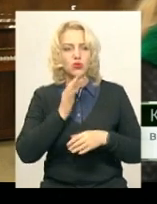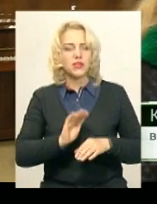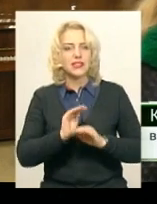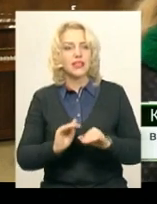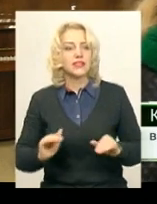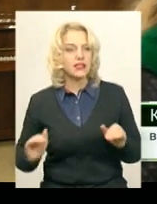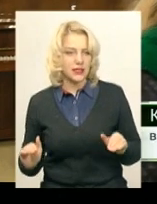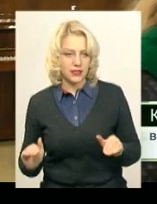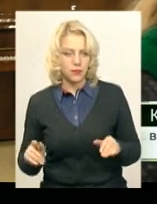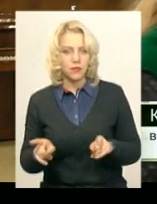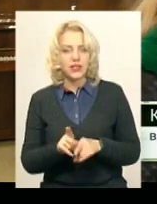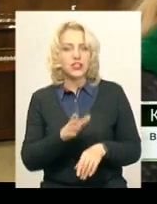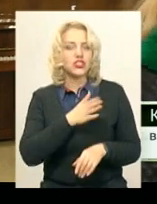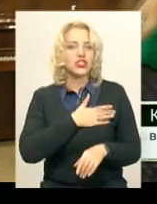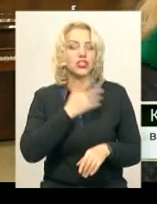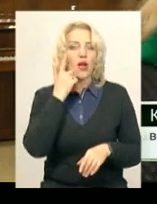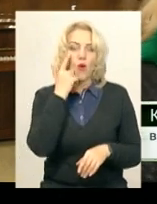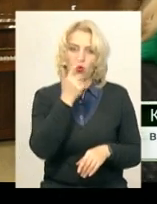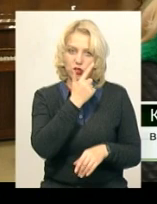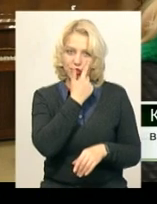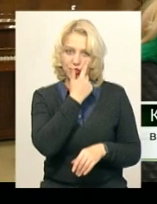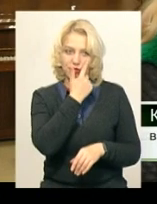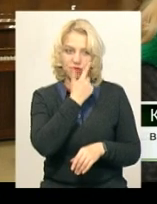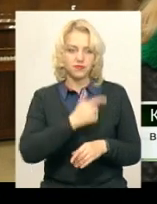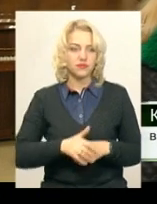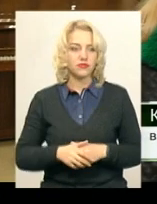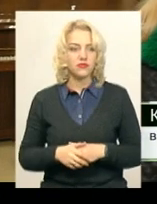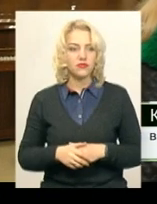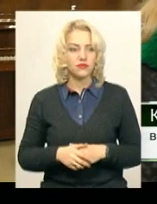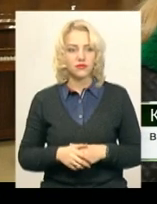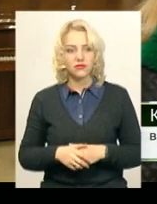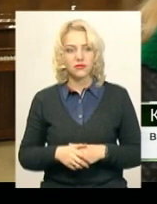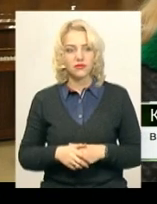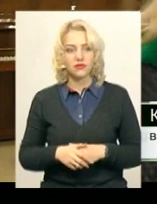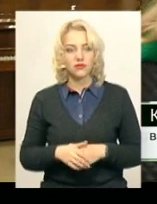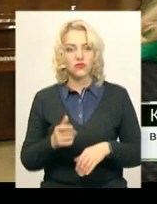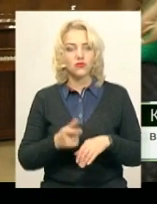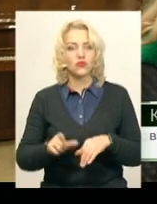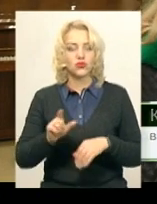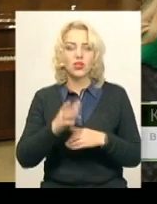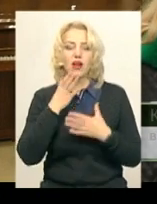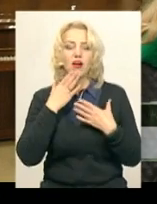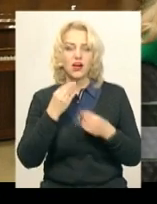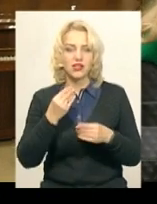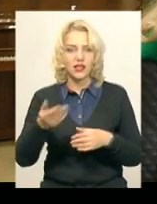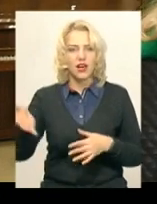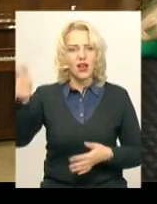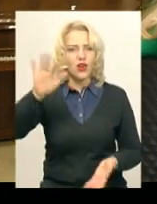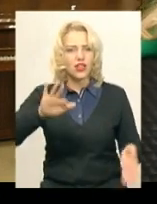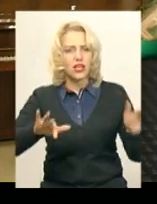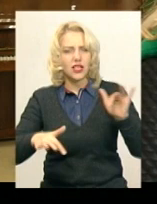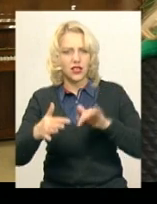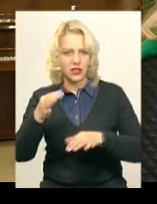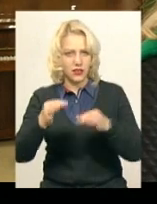щирі очі, дуже гарні краєвиди гір,